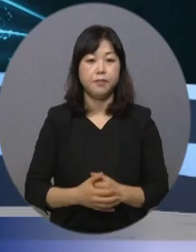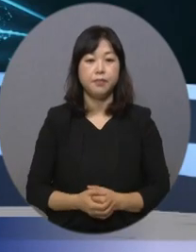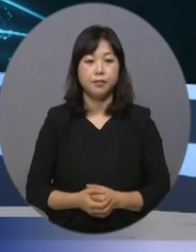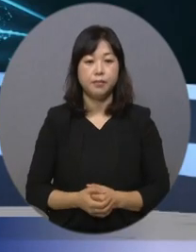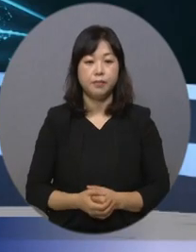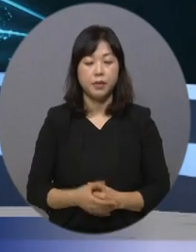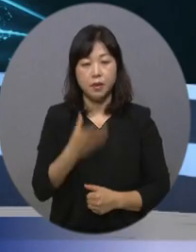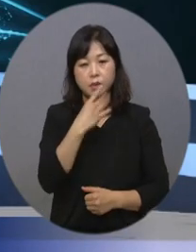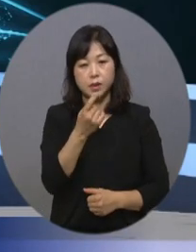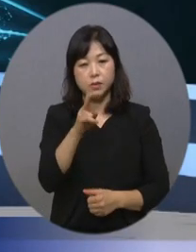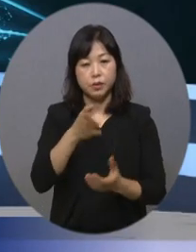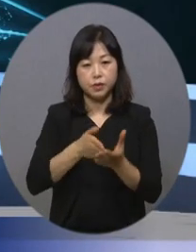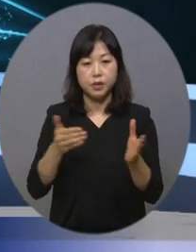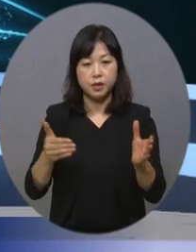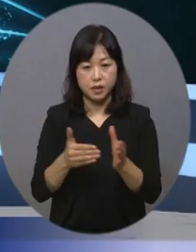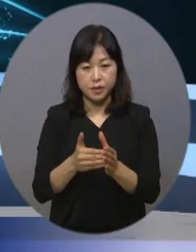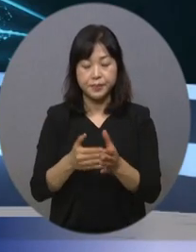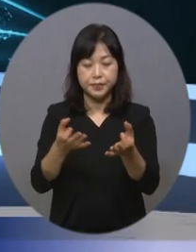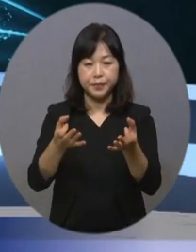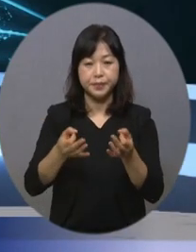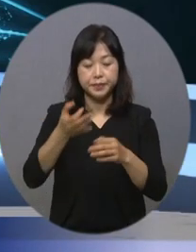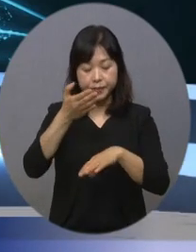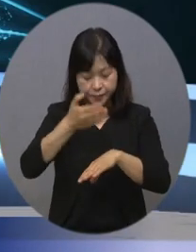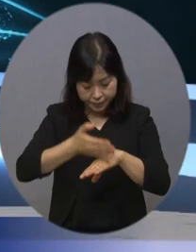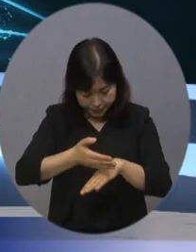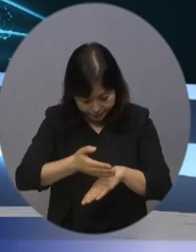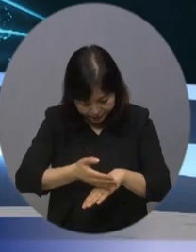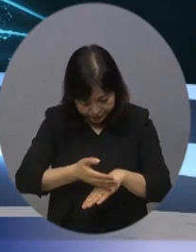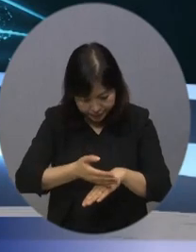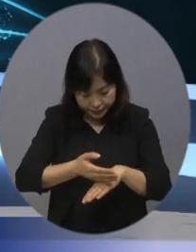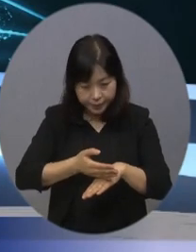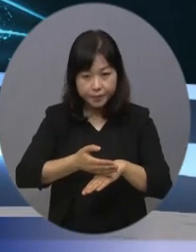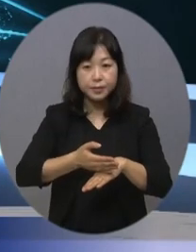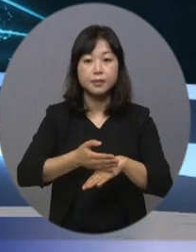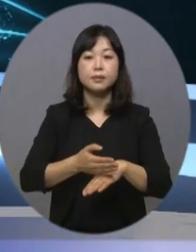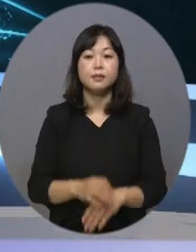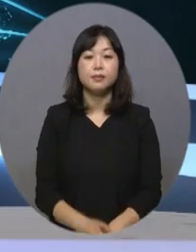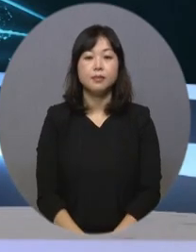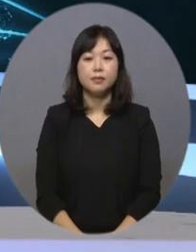이상 복지TV 뉴스를 마칩니다. 시청해주신 여러분 고맙습니다.